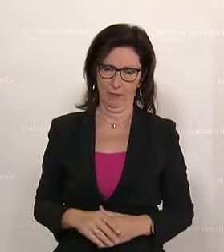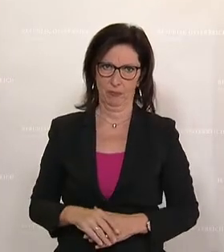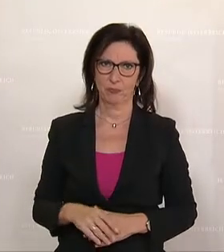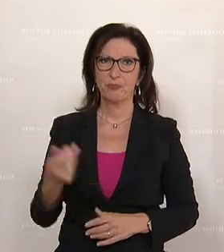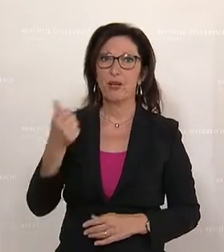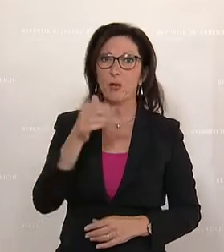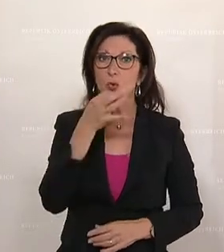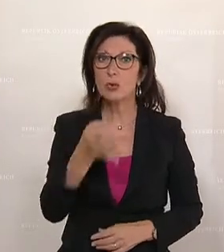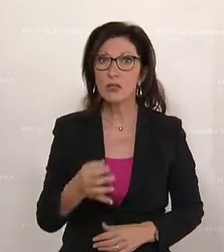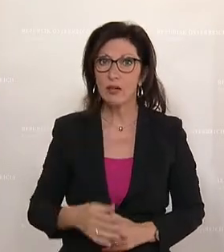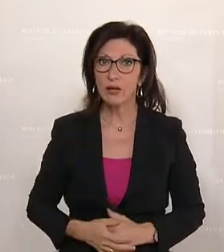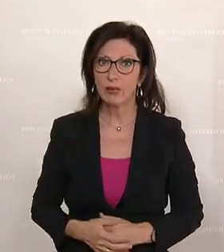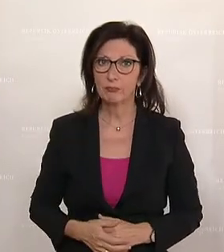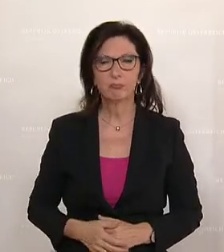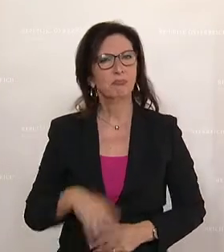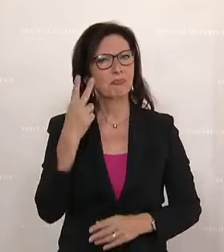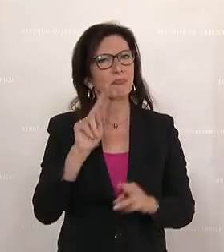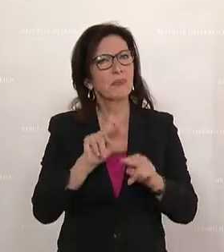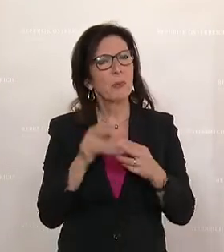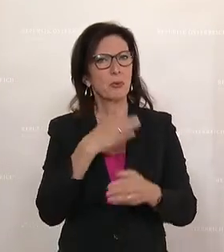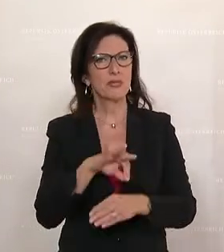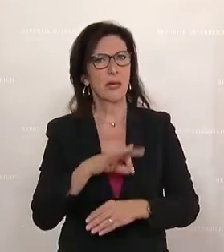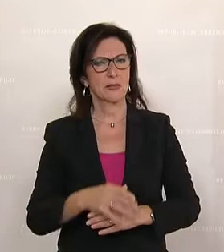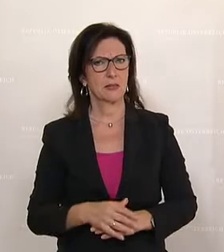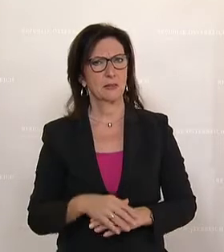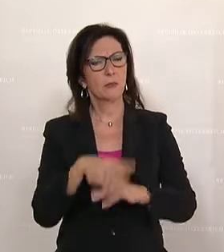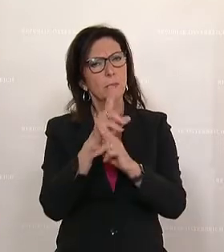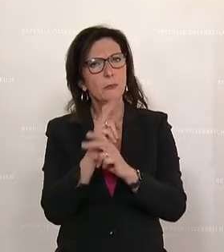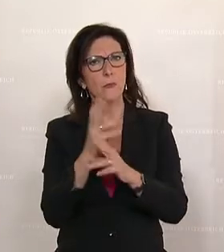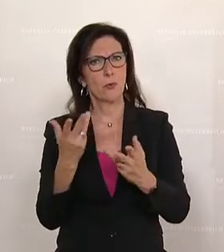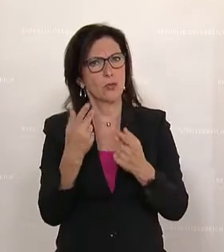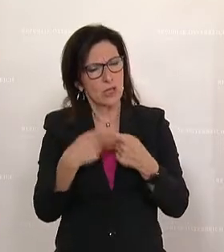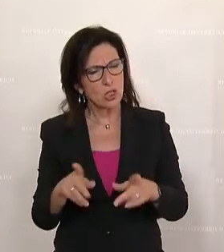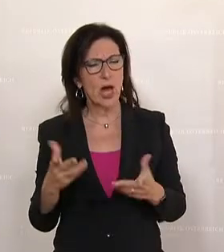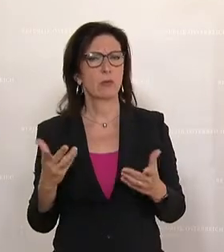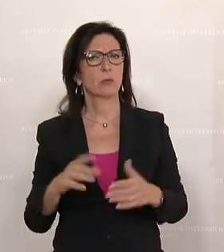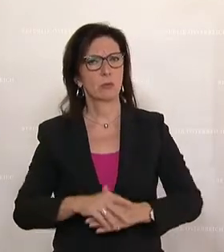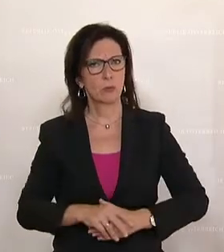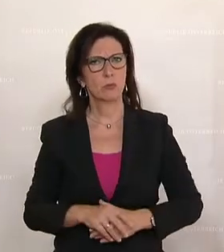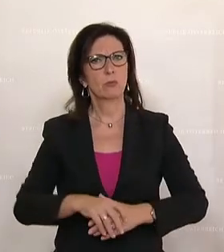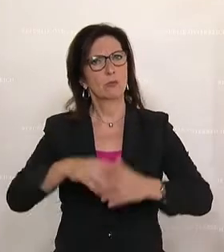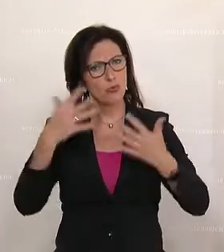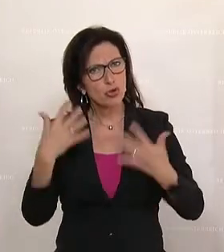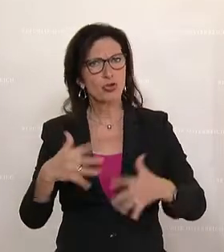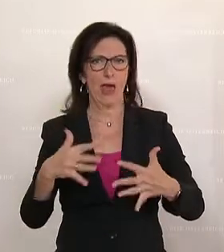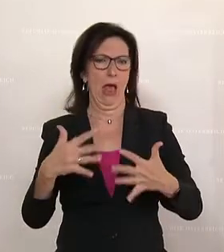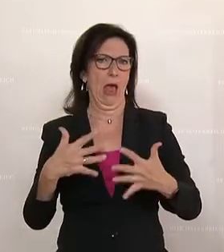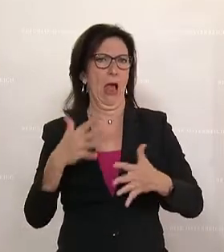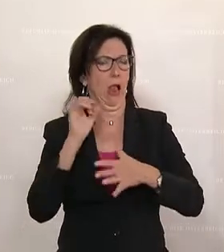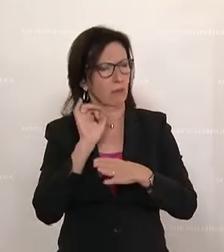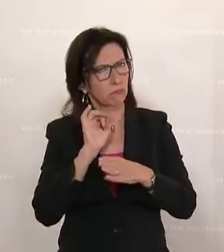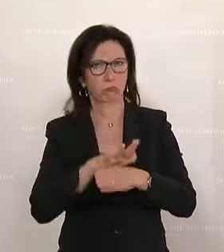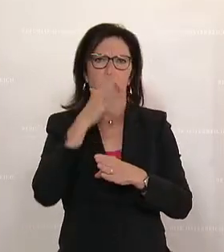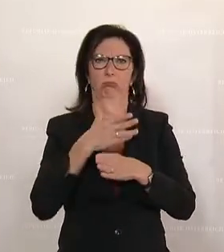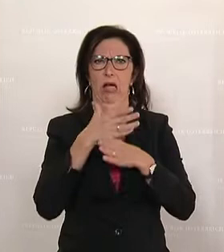Zusatzfrage? Herr Bundeskanzler, Österreich hat sich eben dazu entschieden, schnell und rasch zu helfen, monetär